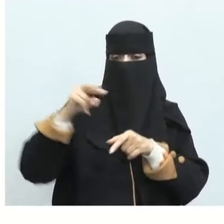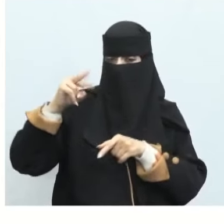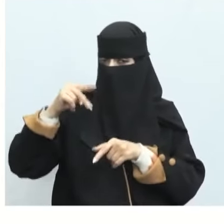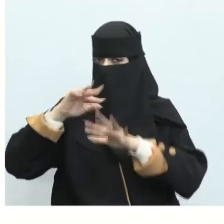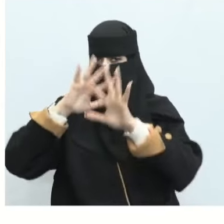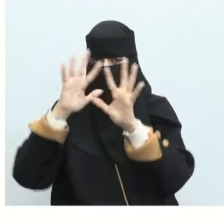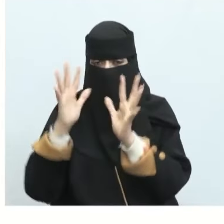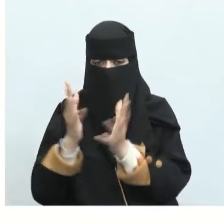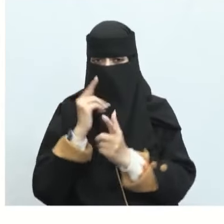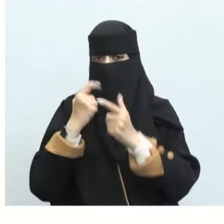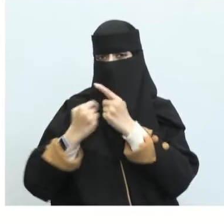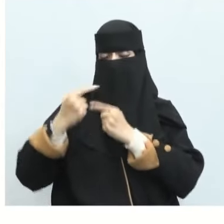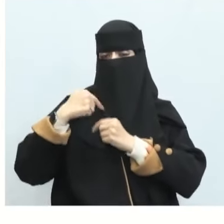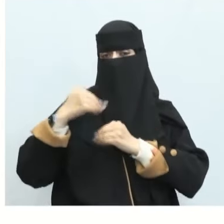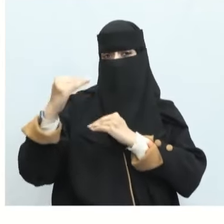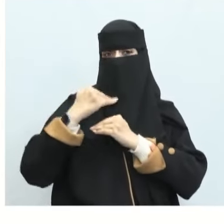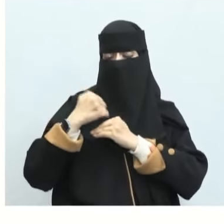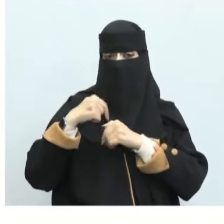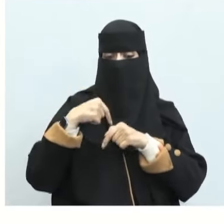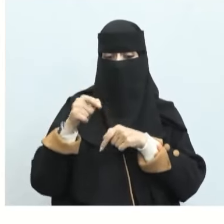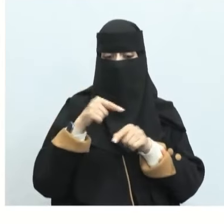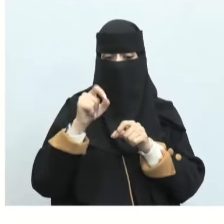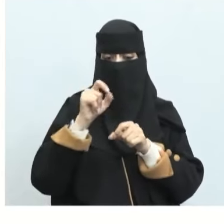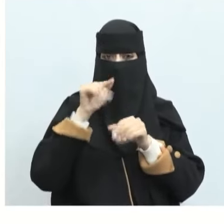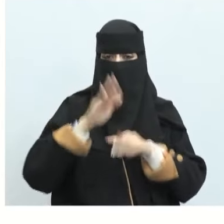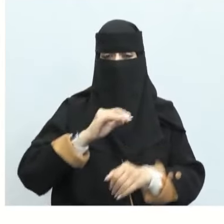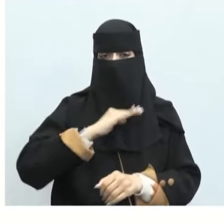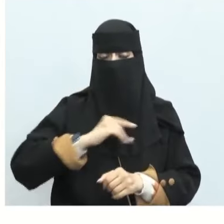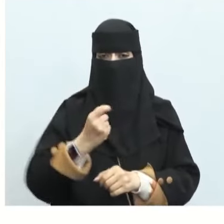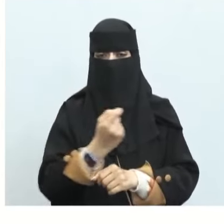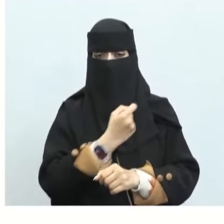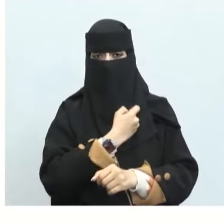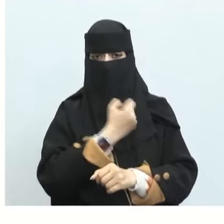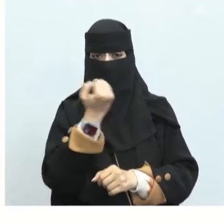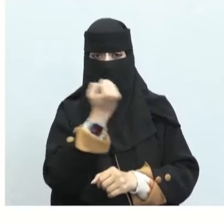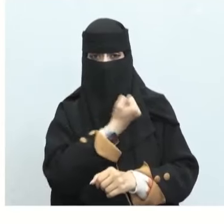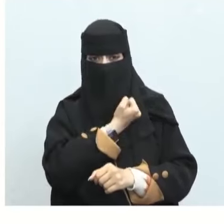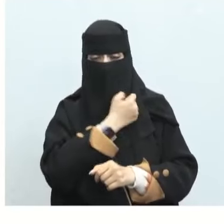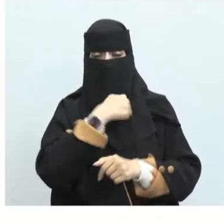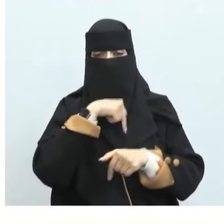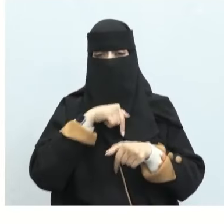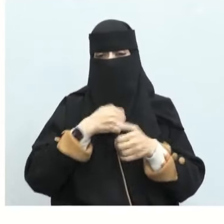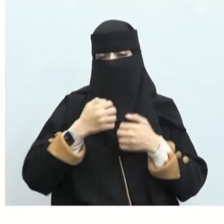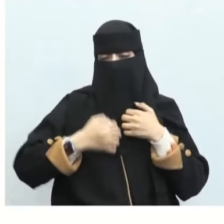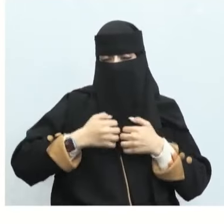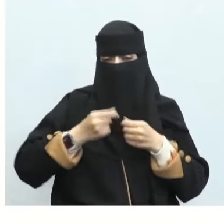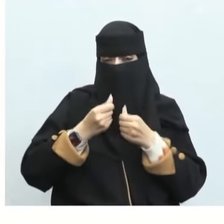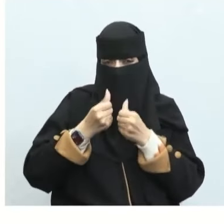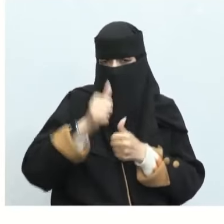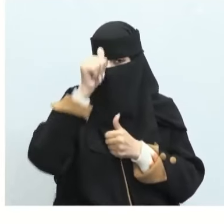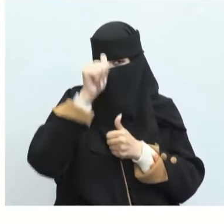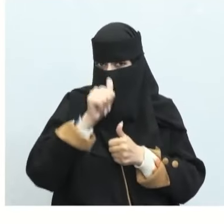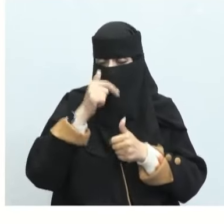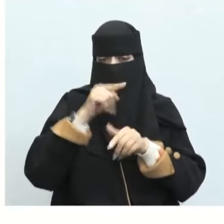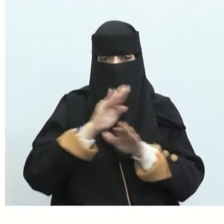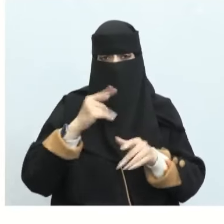هو أصبح لي المقدر فقد أصيب وكأنها تتحسر على إصابته وعلى موته فقد أصيب فما للعيش أو تردخل ما الفائدة من